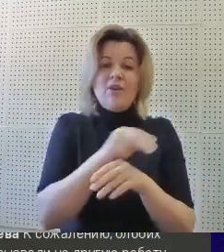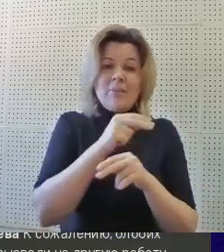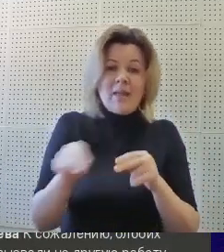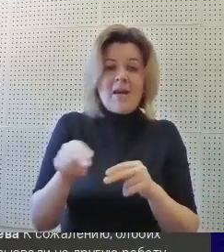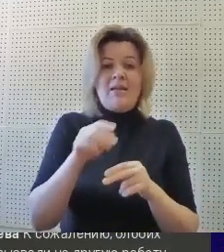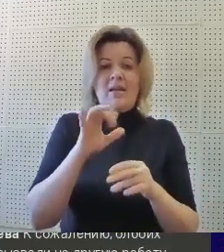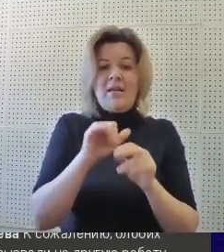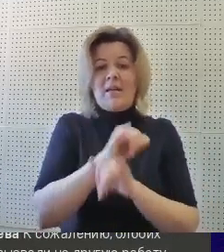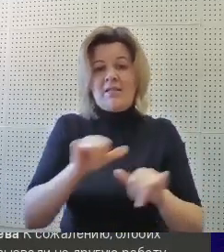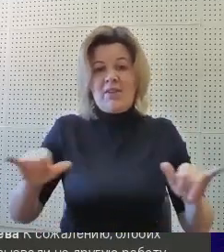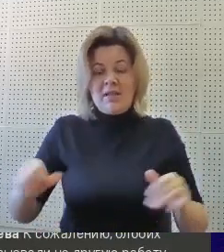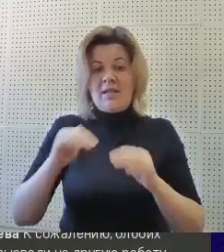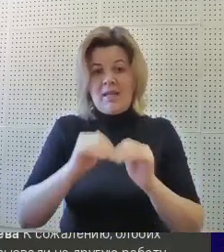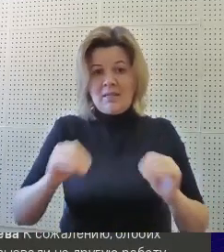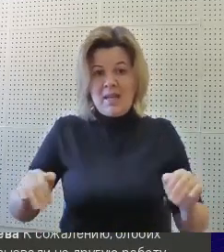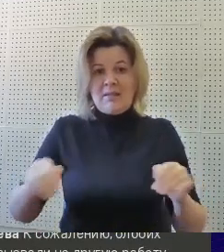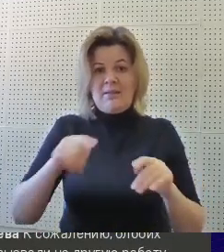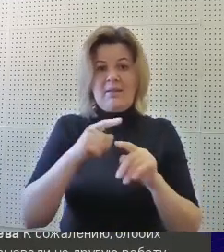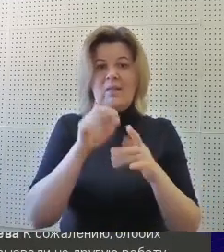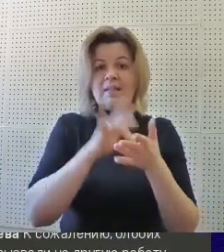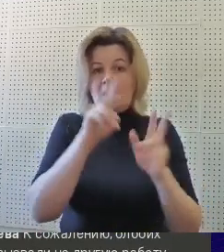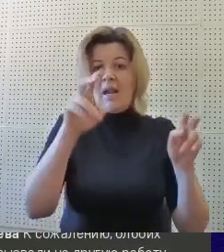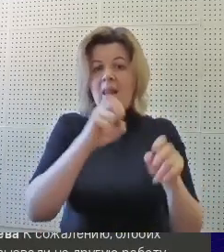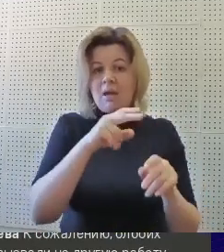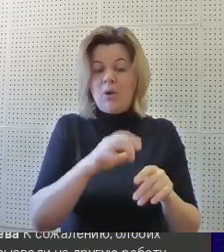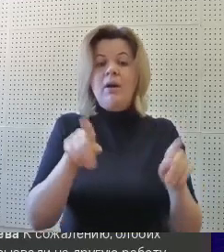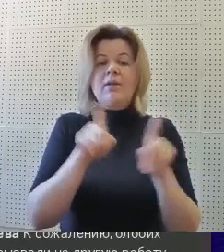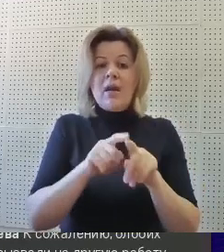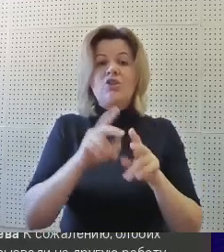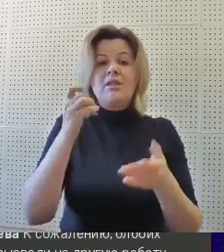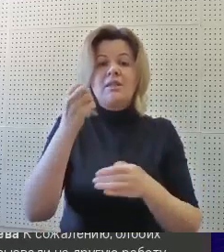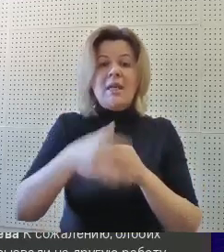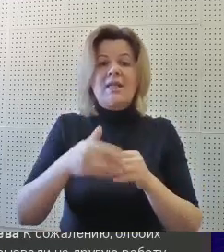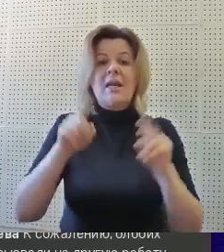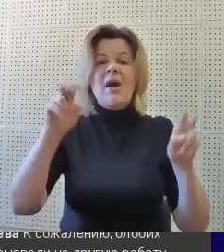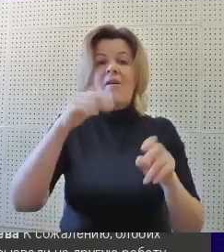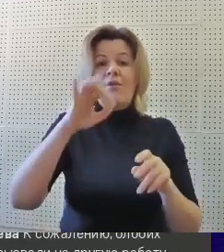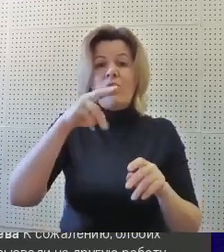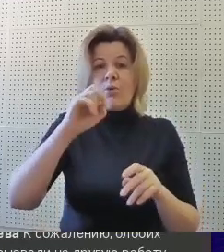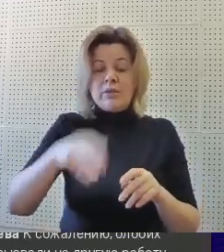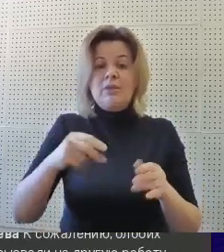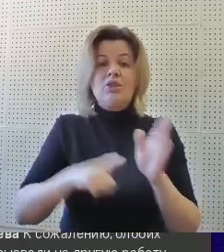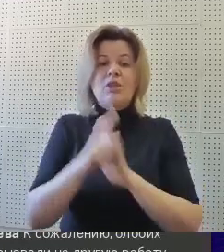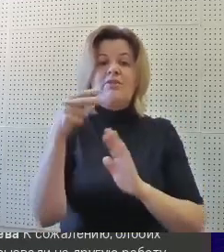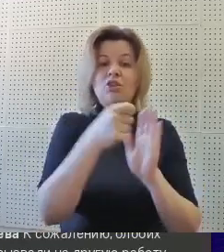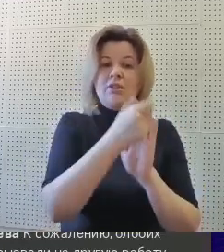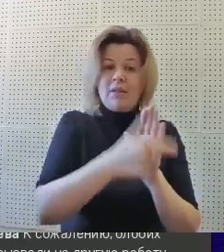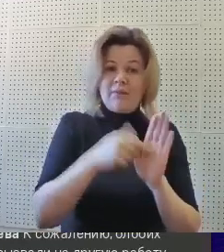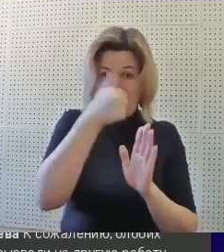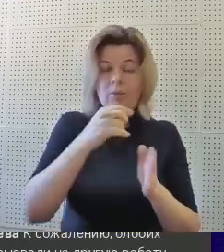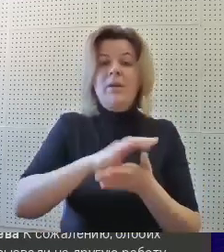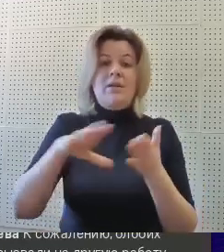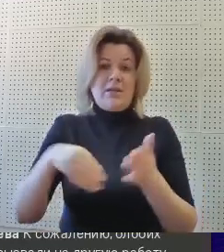развития детей. Также муниципальное бюджетное учреждение «Центр Форпост» с 2017 года и по сей дней